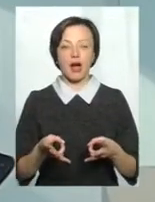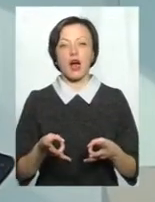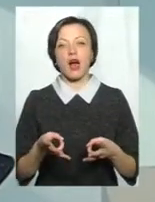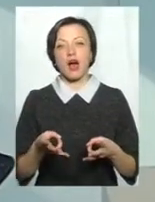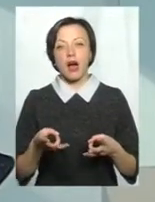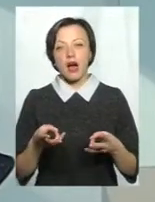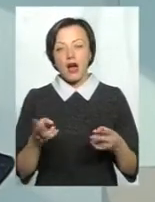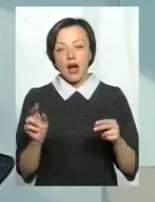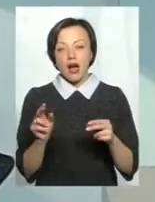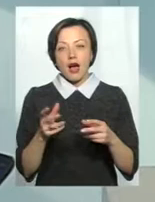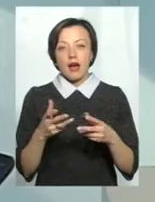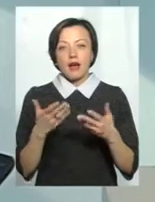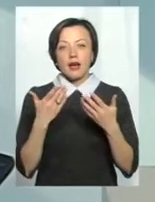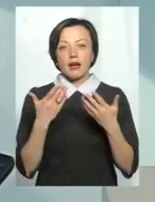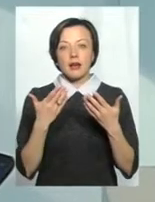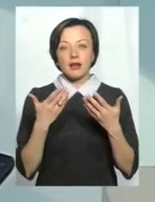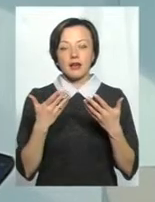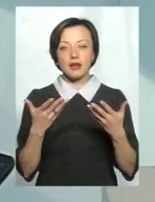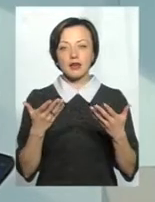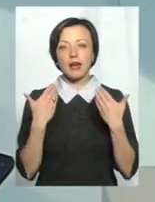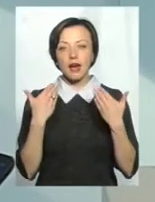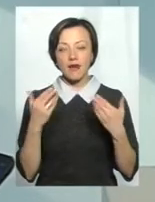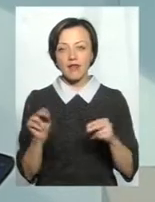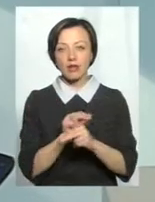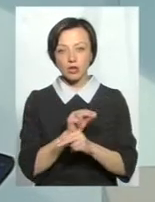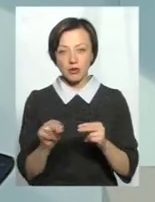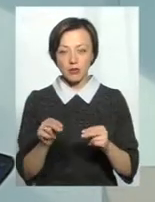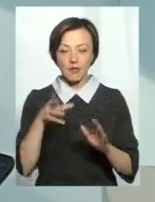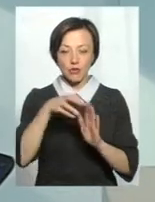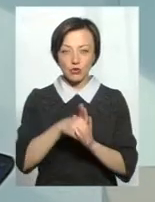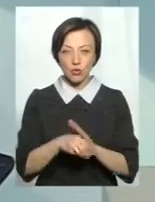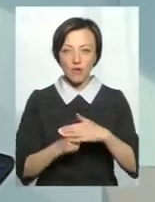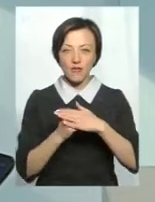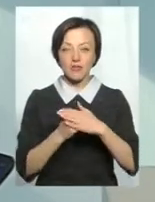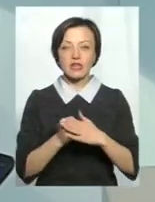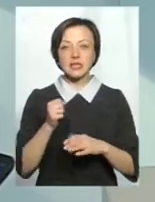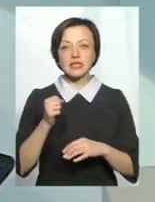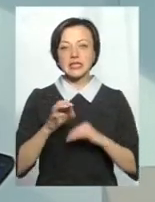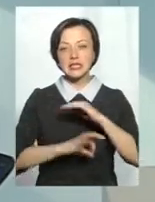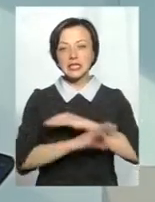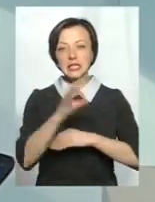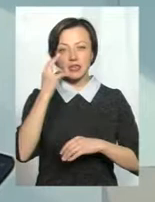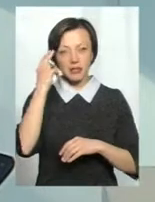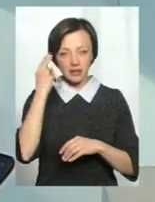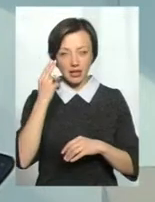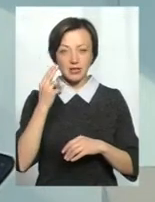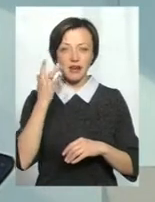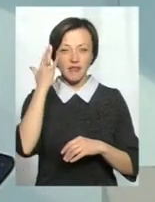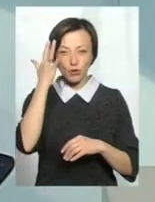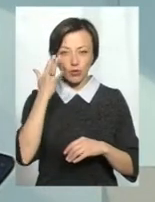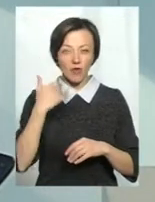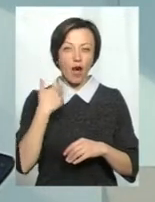Рефлексотерапія, я вже говорила, що в основі лежить і східна філософія. Я, коли перший раз стикнулася з основами цієї філософії,